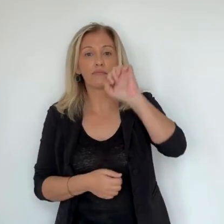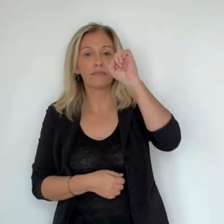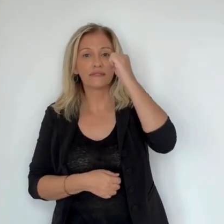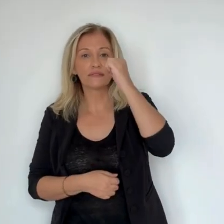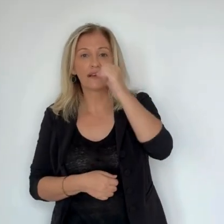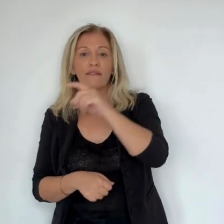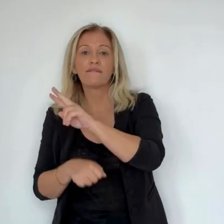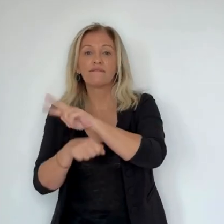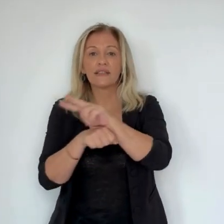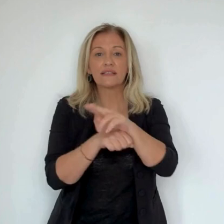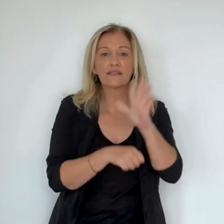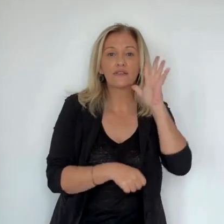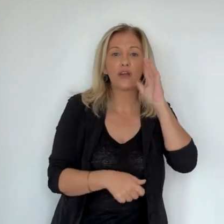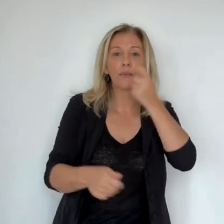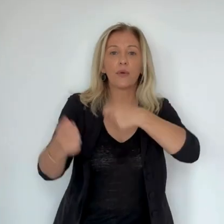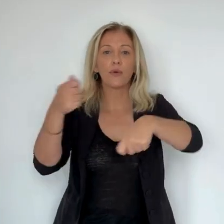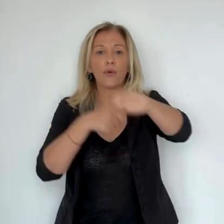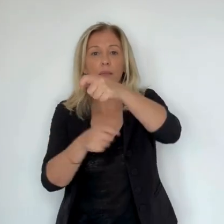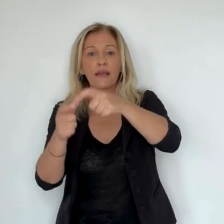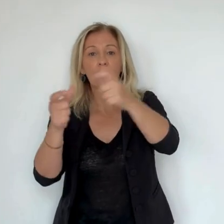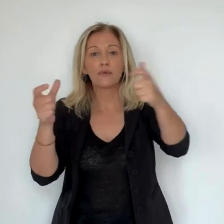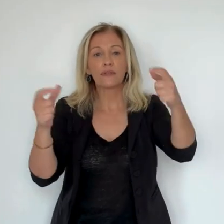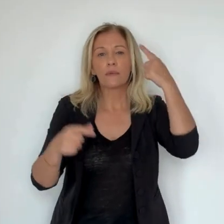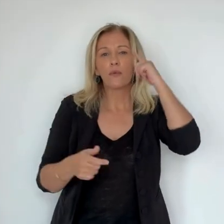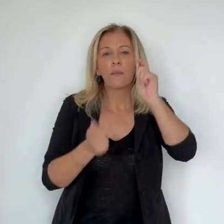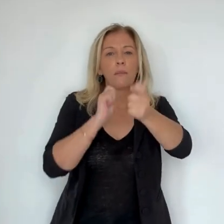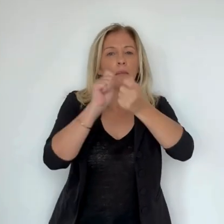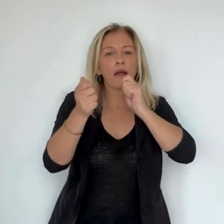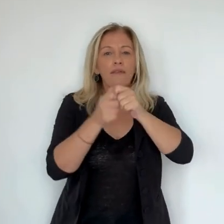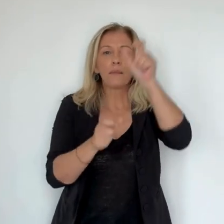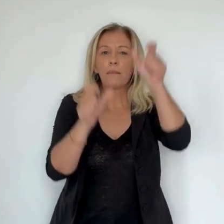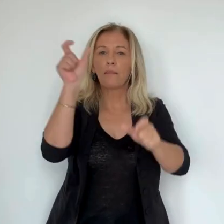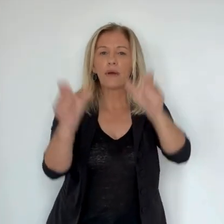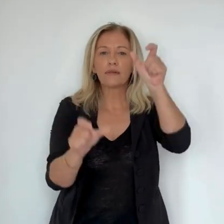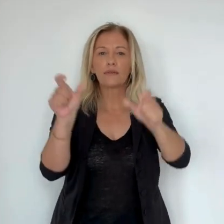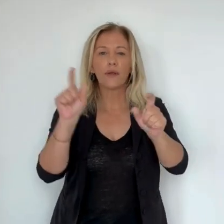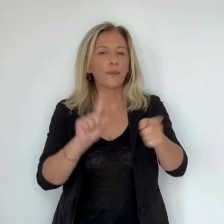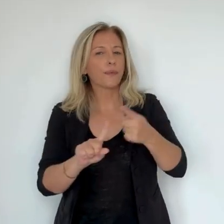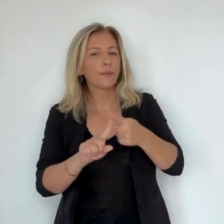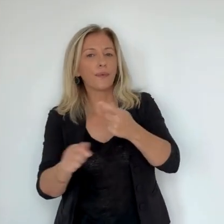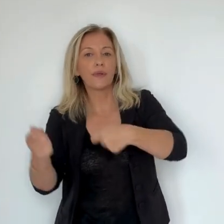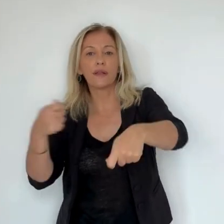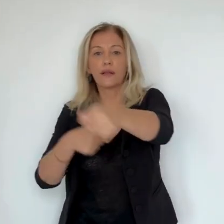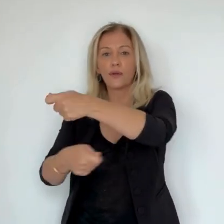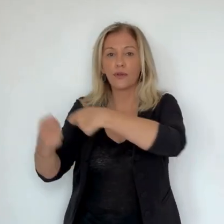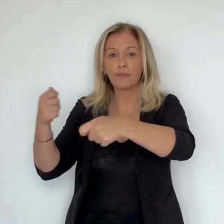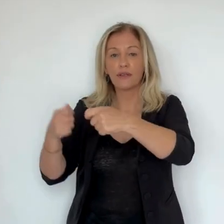-économiques. Pierrick, bonsoir. Cet échange est-il toujours en cours ?